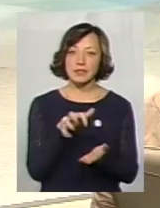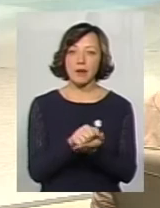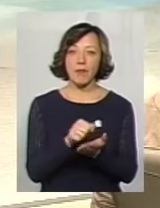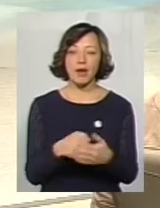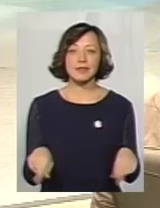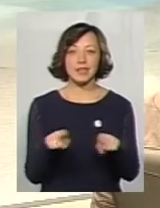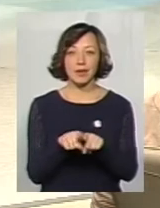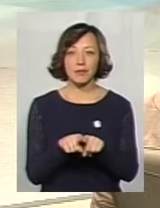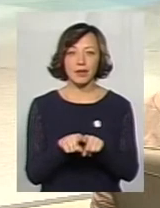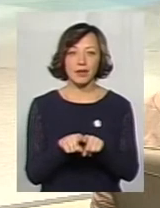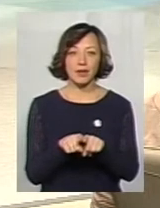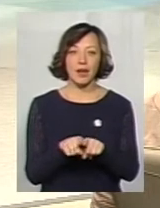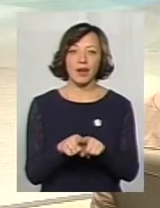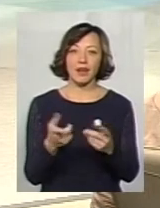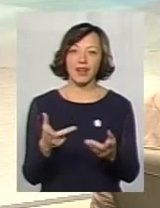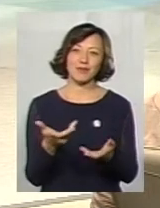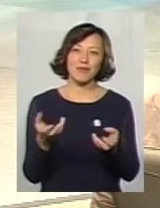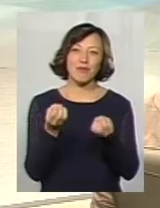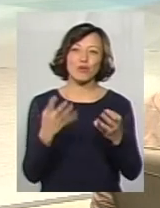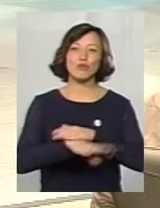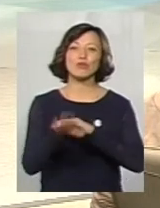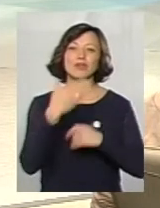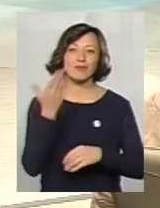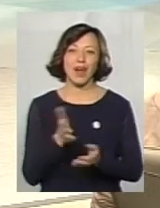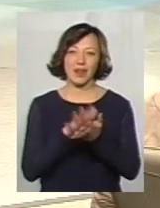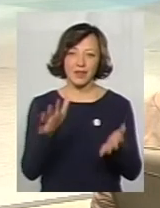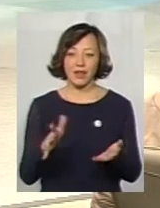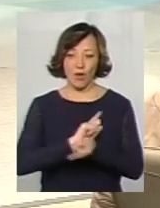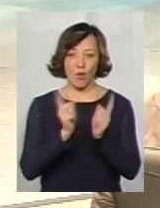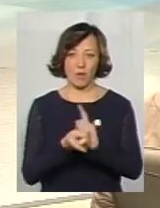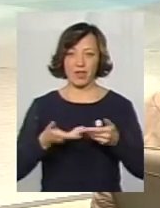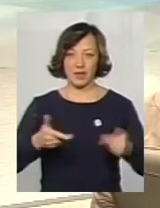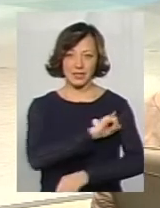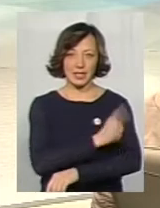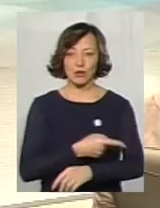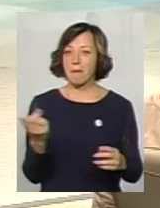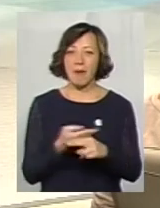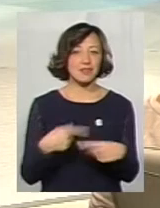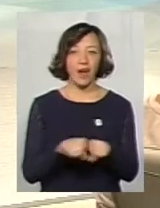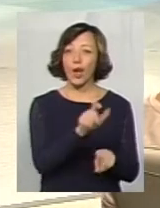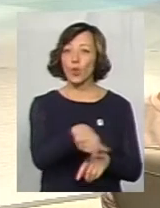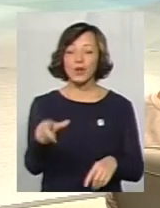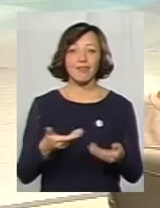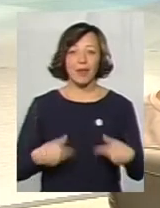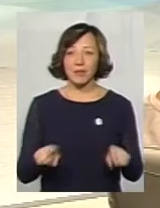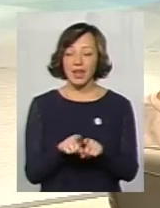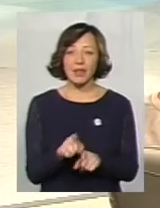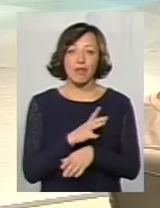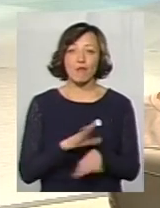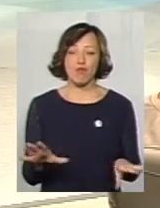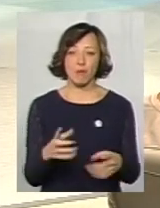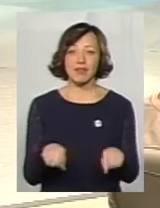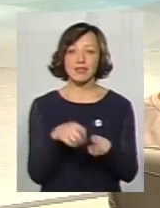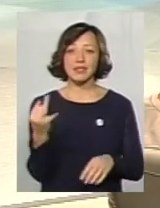таким от дешевим критикантством. Це теж, насправді, робить нас сильнішими. І без таких людей нам теж, напевно, не було би